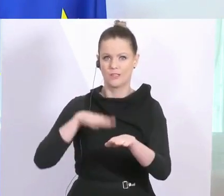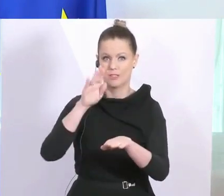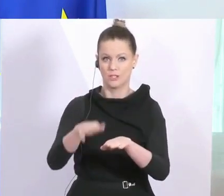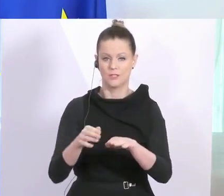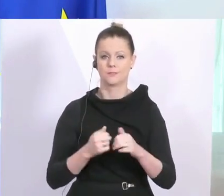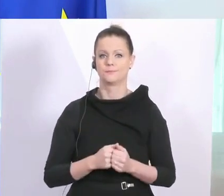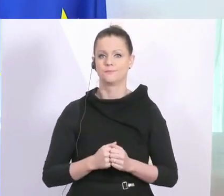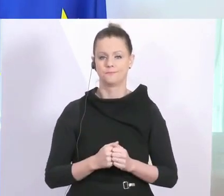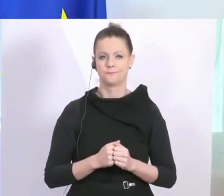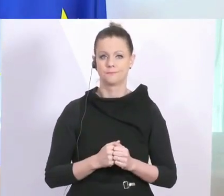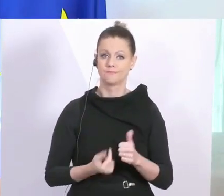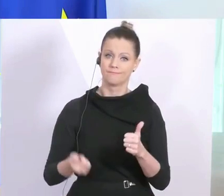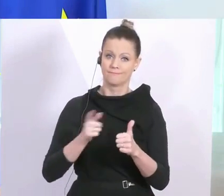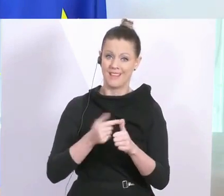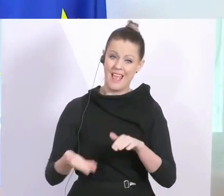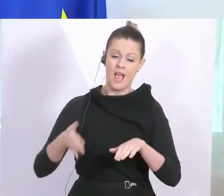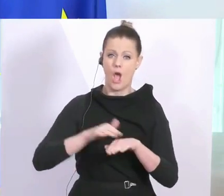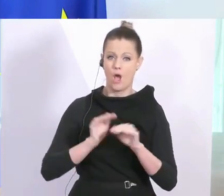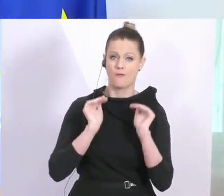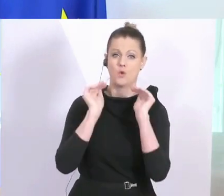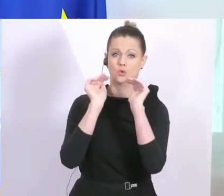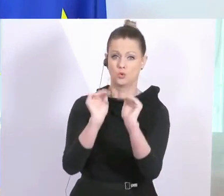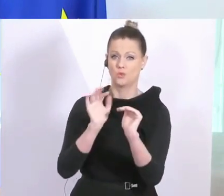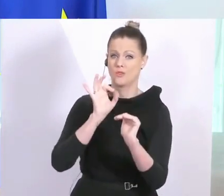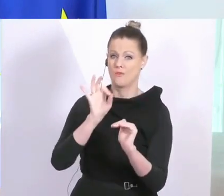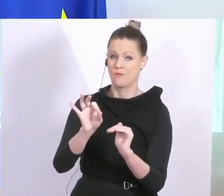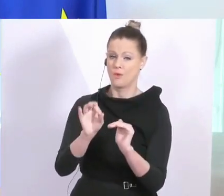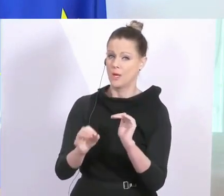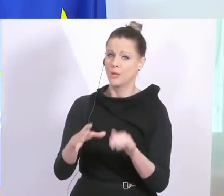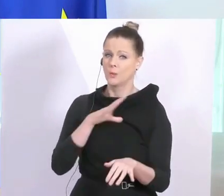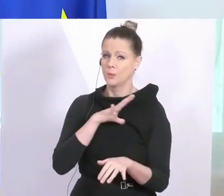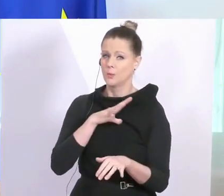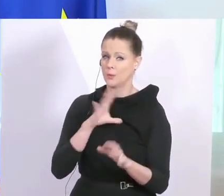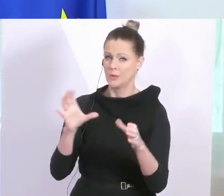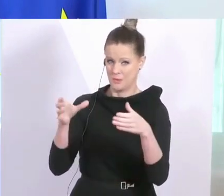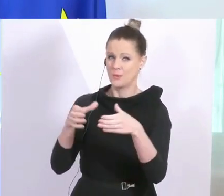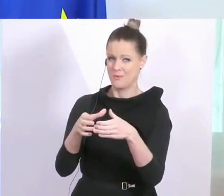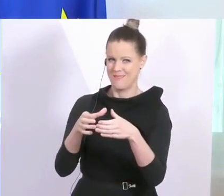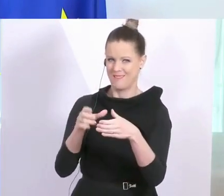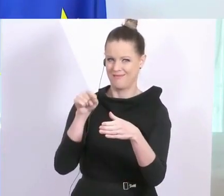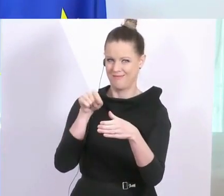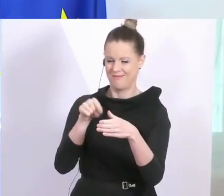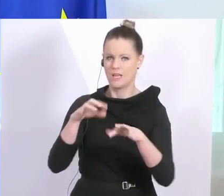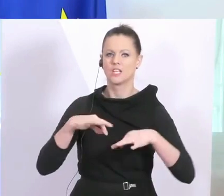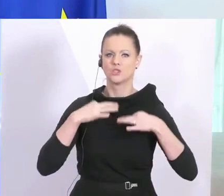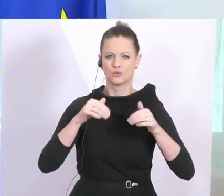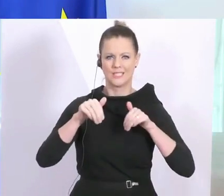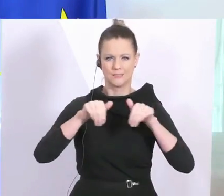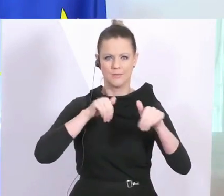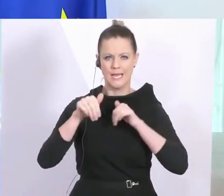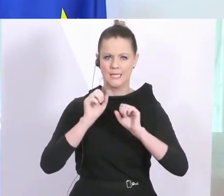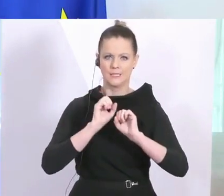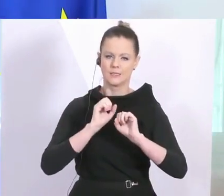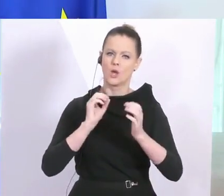noch verstärkter Schutz für besonders gefährdete Gruppen. Der Gesundheitsminister wird noch im Detail darauf eingehen.